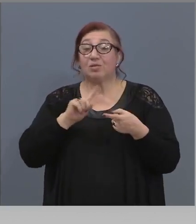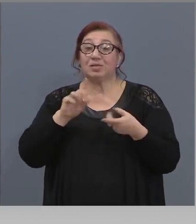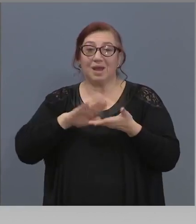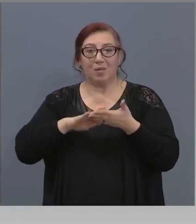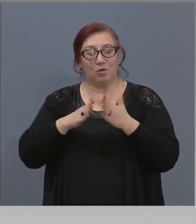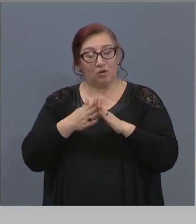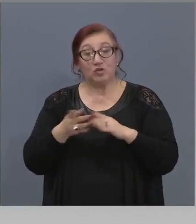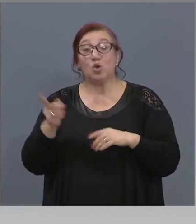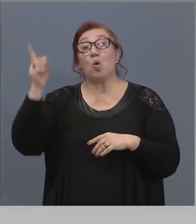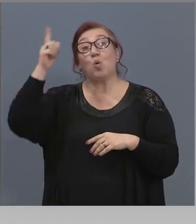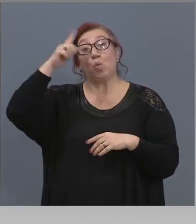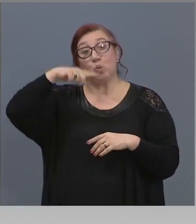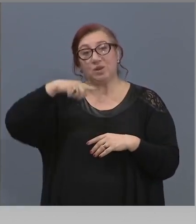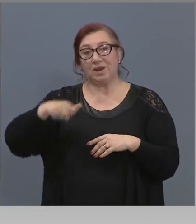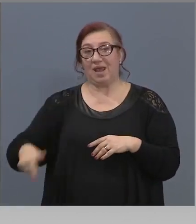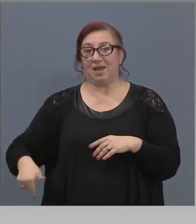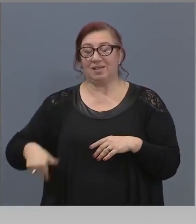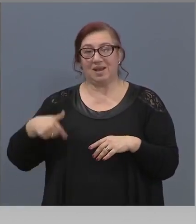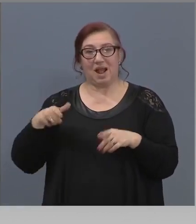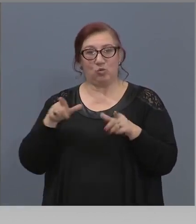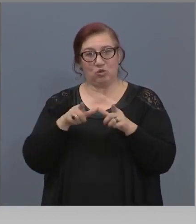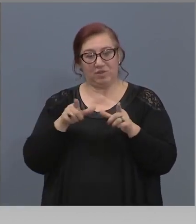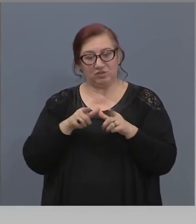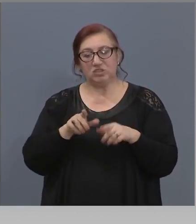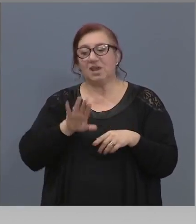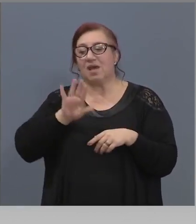мутъвчински колегите от Рези.